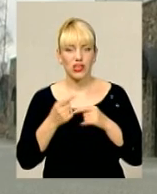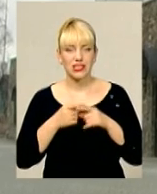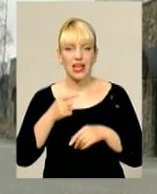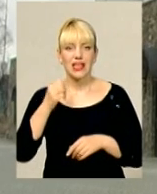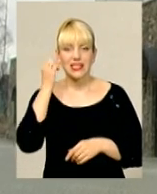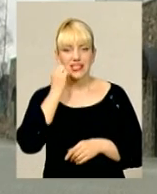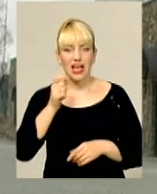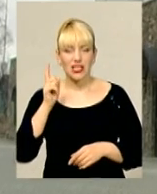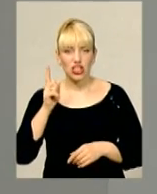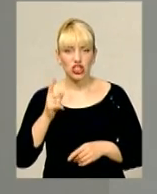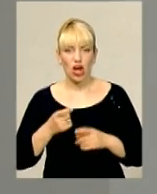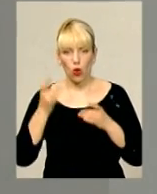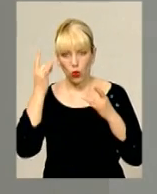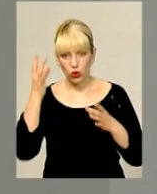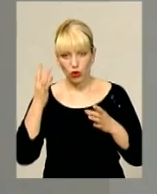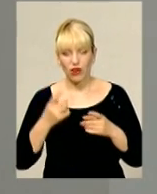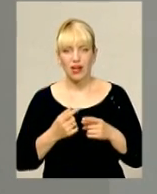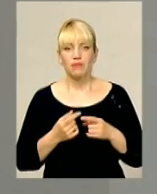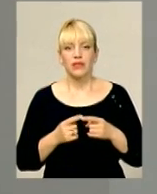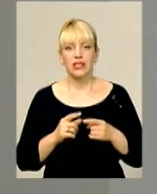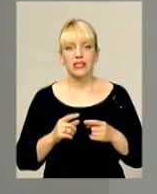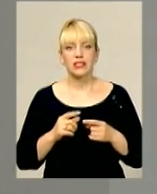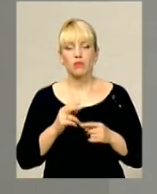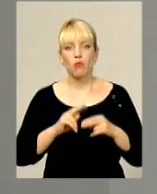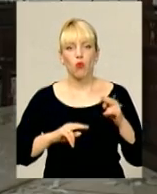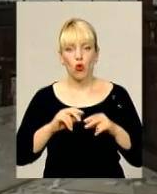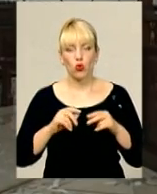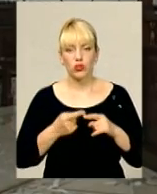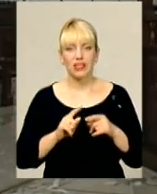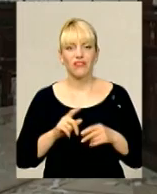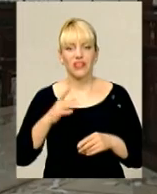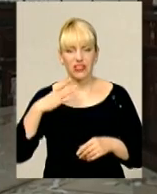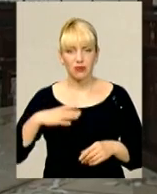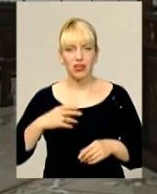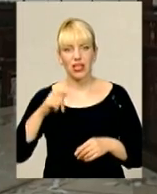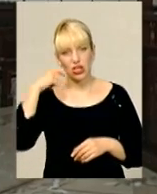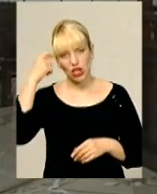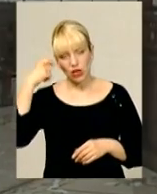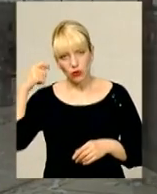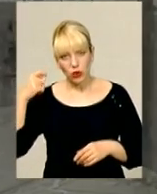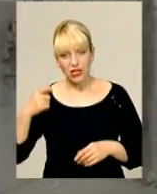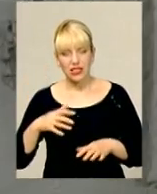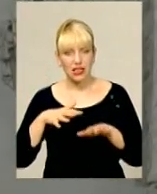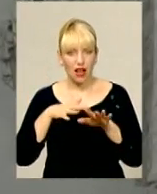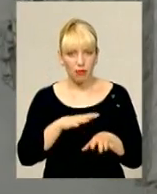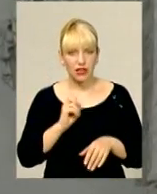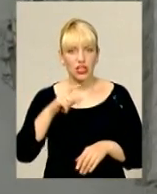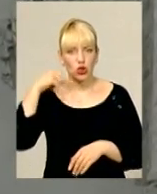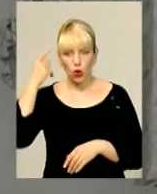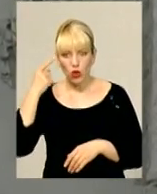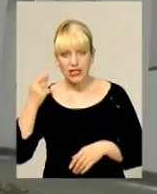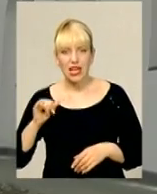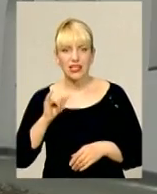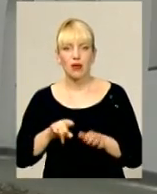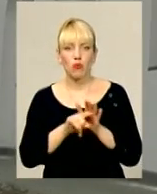культових пам'яток Сатанова. За п'ять століть ця споруда витримала і обстріли турецьких гармат, і штурми козацького війська, і навіть бомбардування